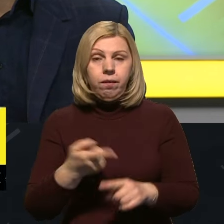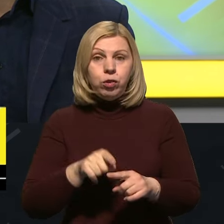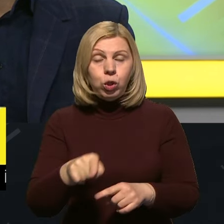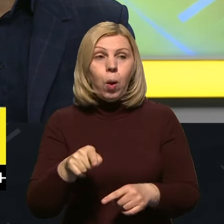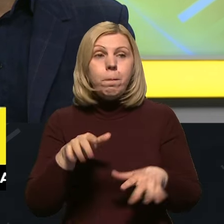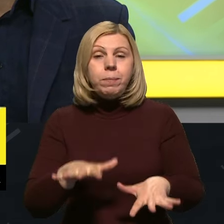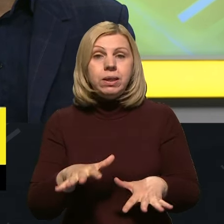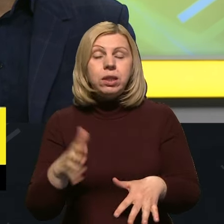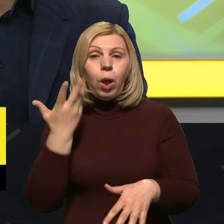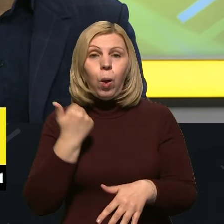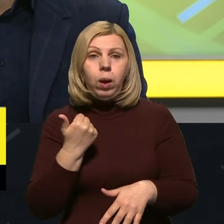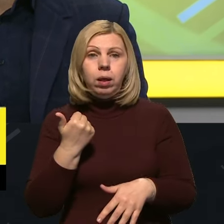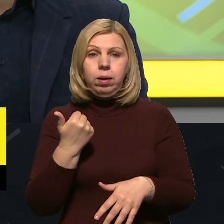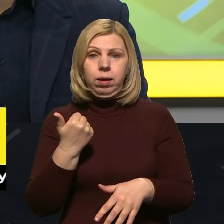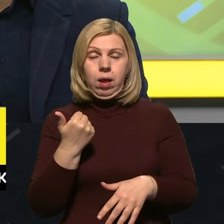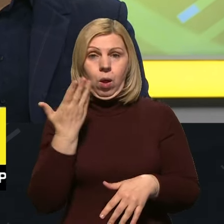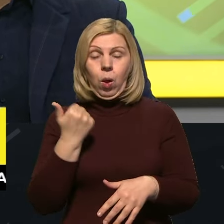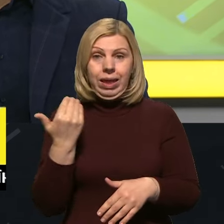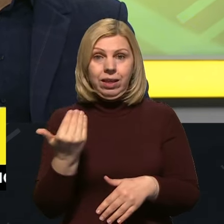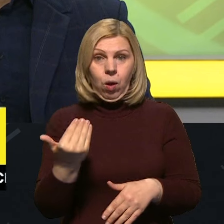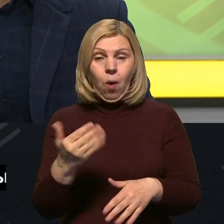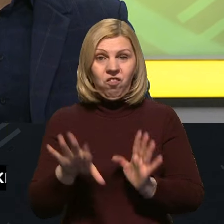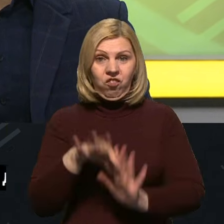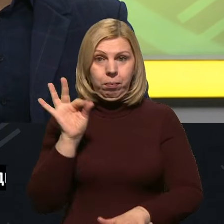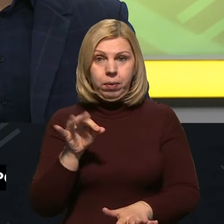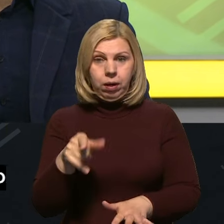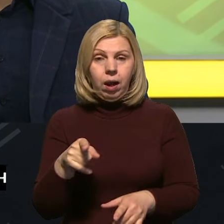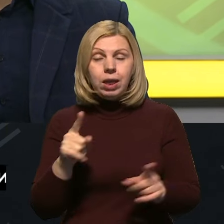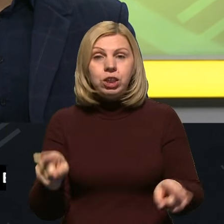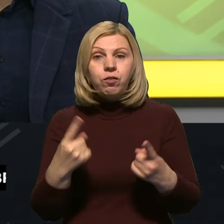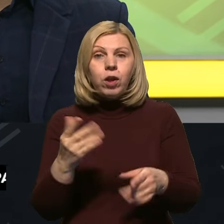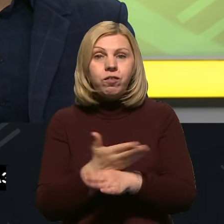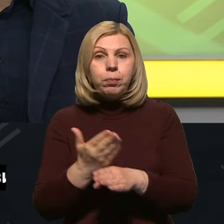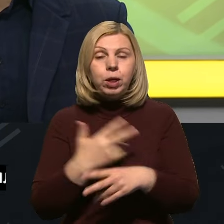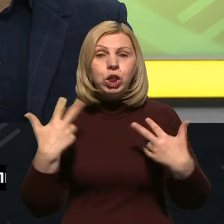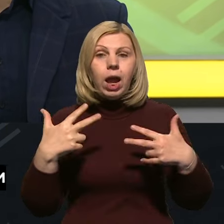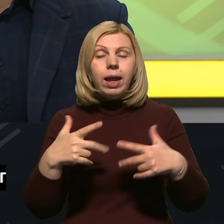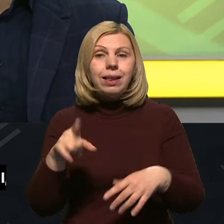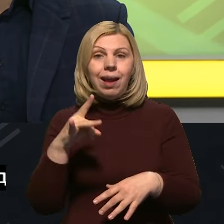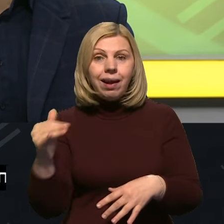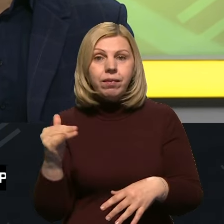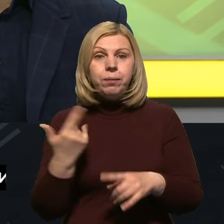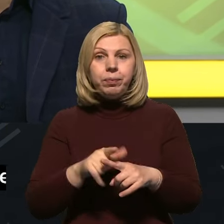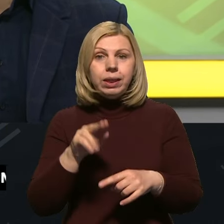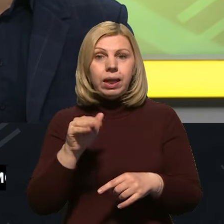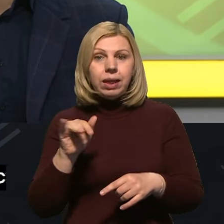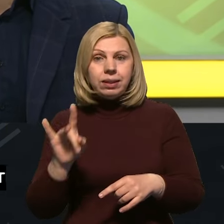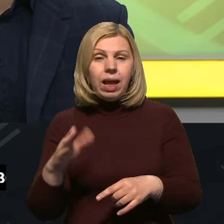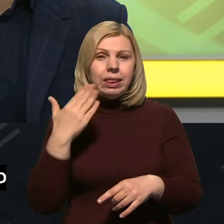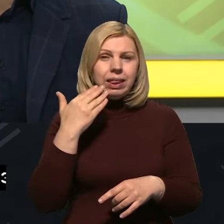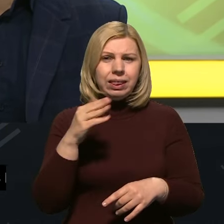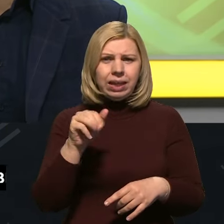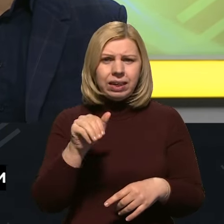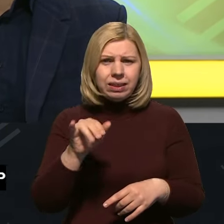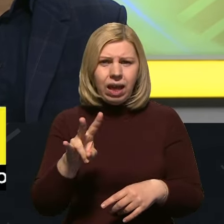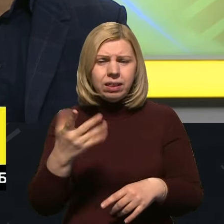Міси, коли його вибирали, відносно створені виробництва шахедів у РФ, це у Татарстані, це за